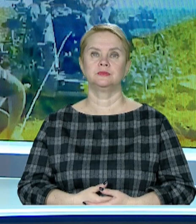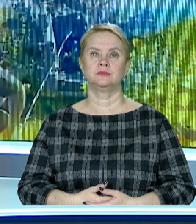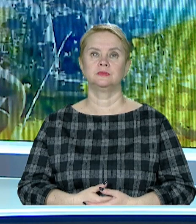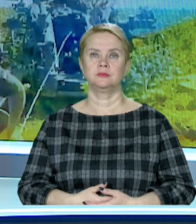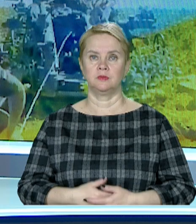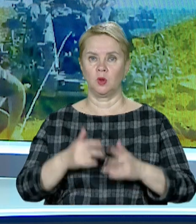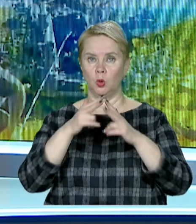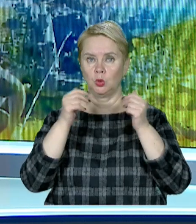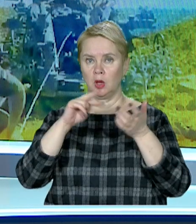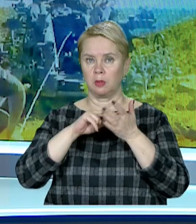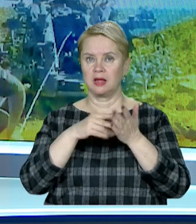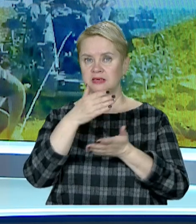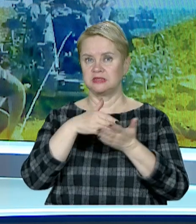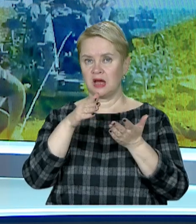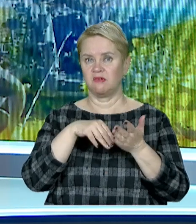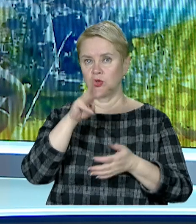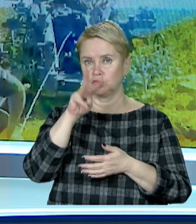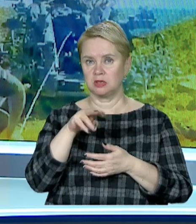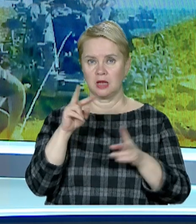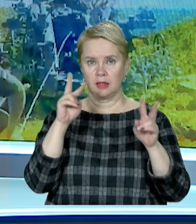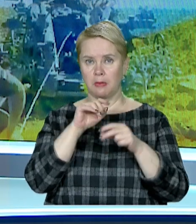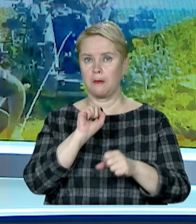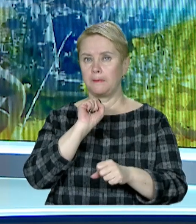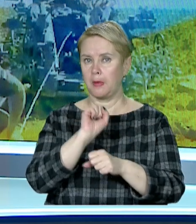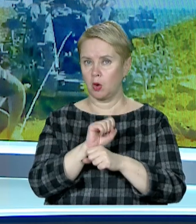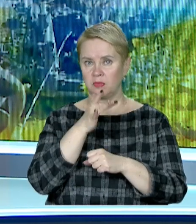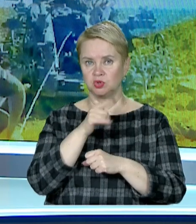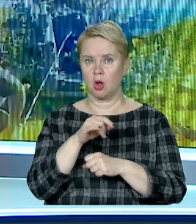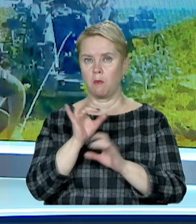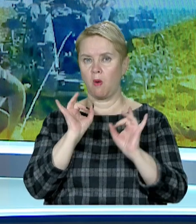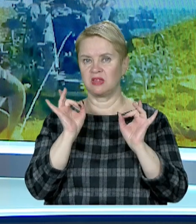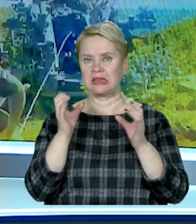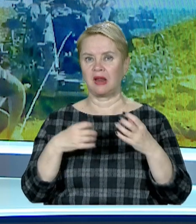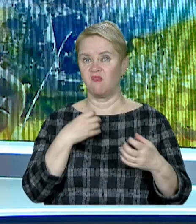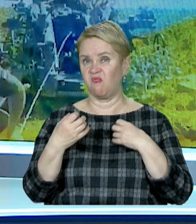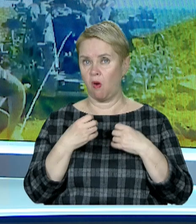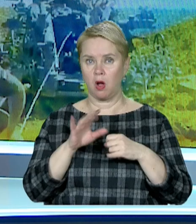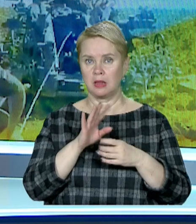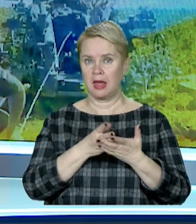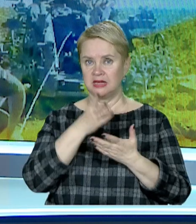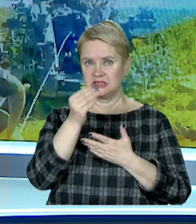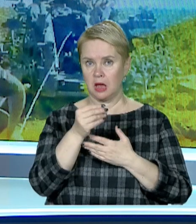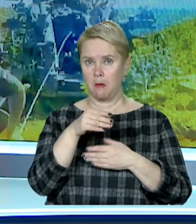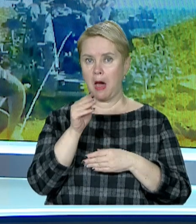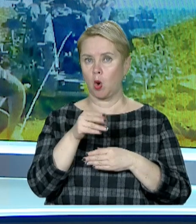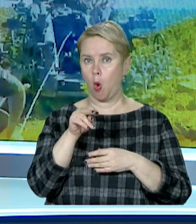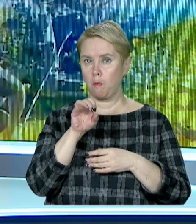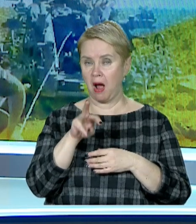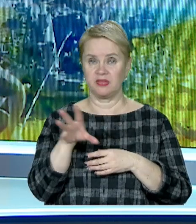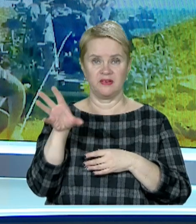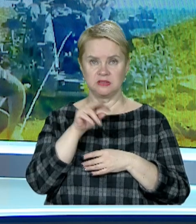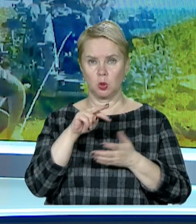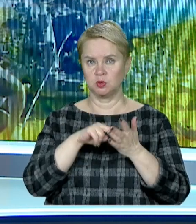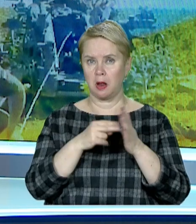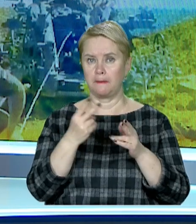У Дніпрі планують скасувати штраф за неправильне паркування під час повітряної тривоги, а також несплату в паркумати. Усе із